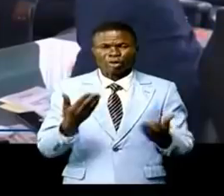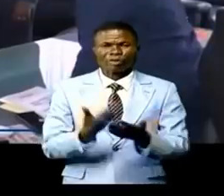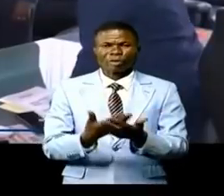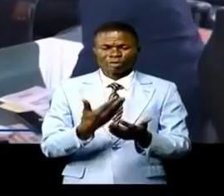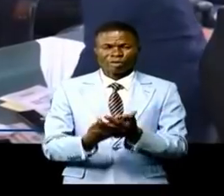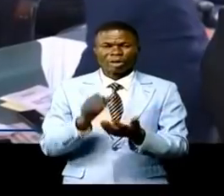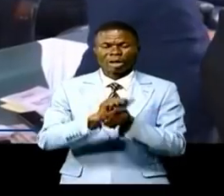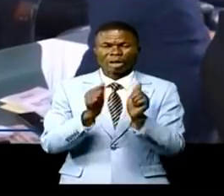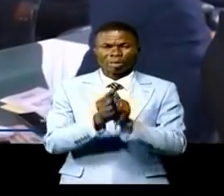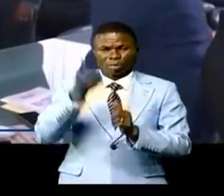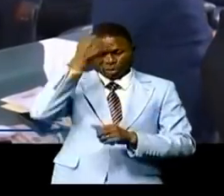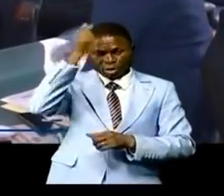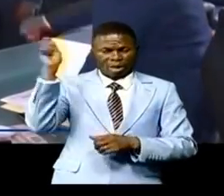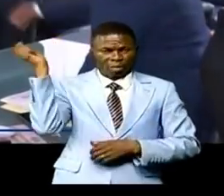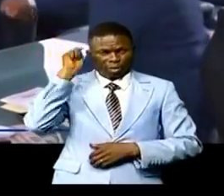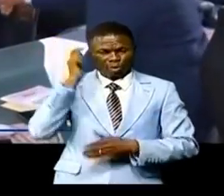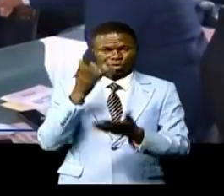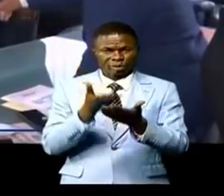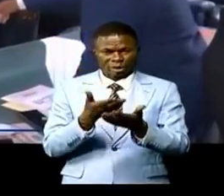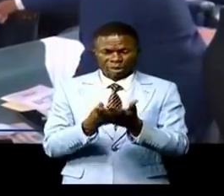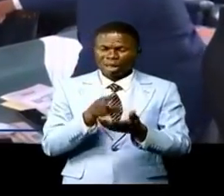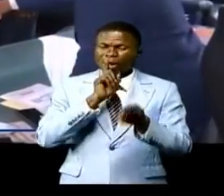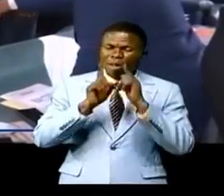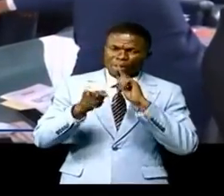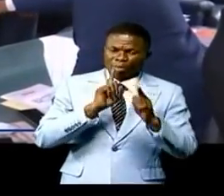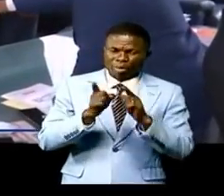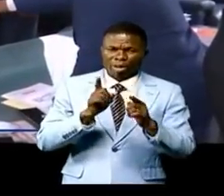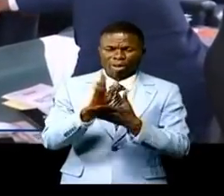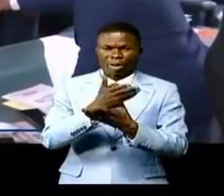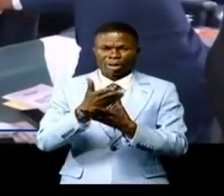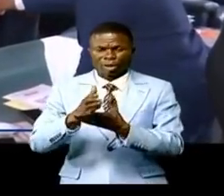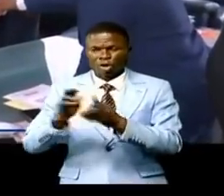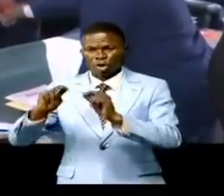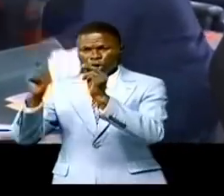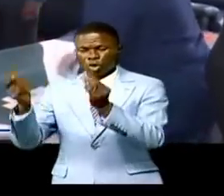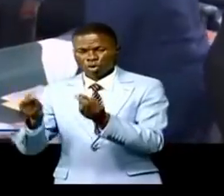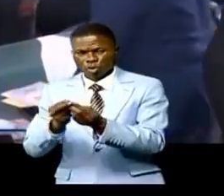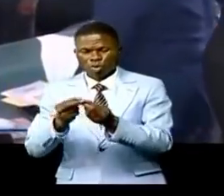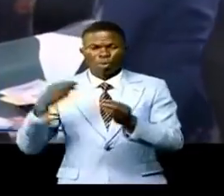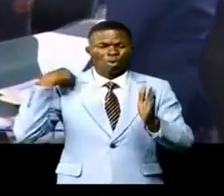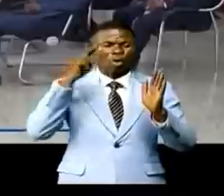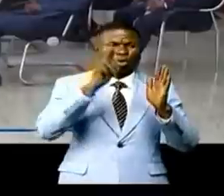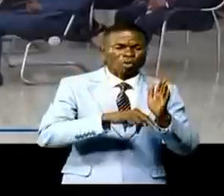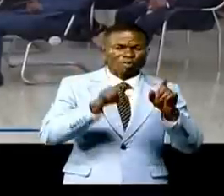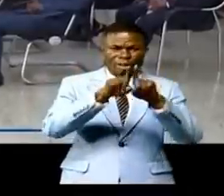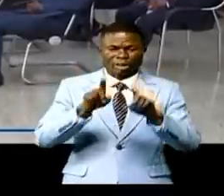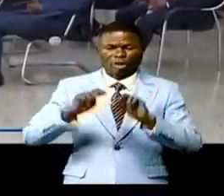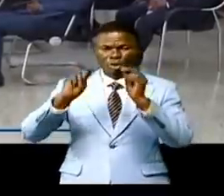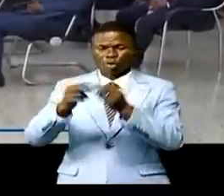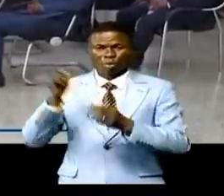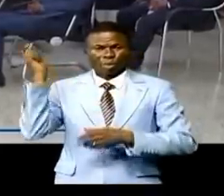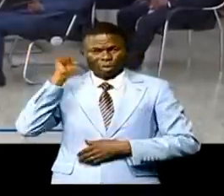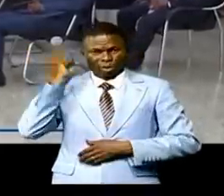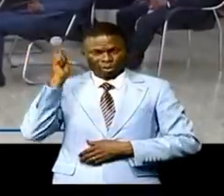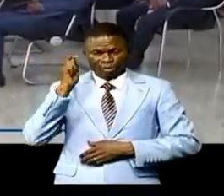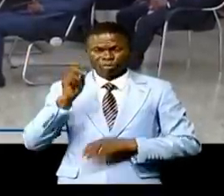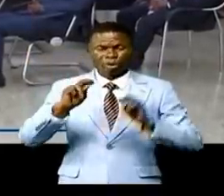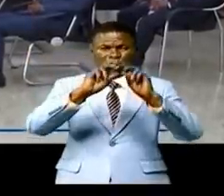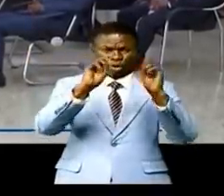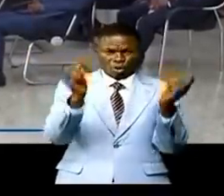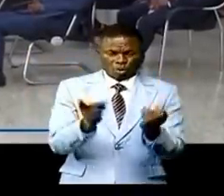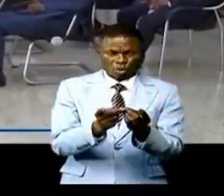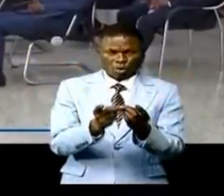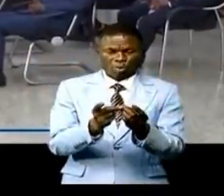avec le début récent des négociations entre le bon gouvernement et RAPICO. Une forte délégation des